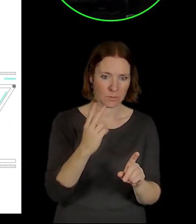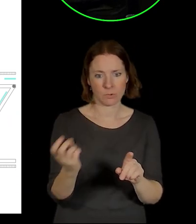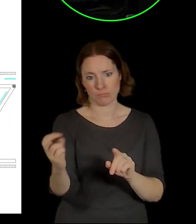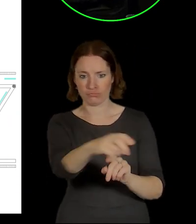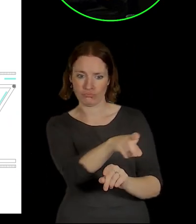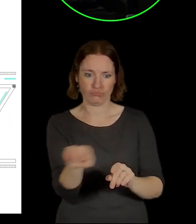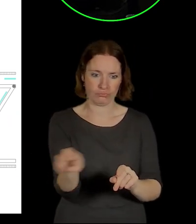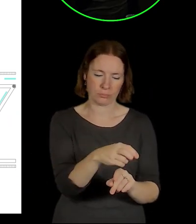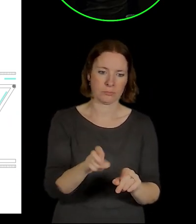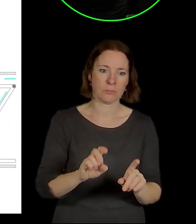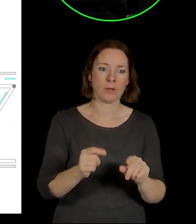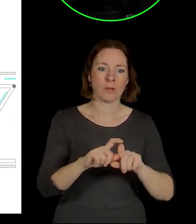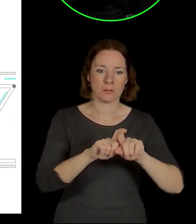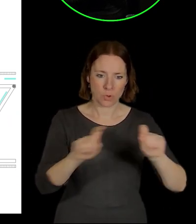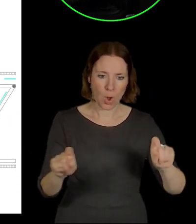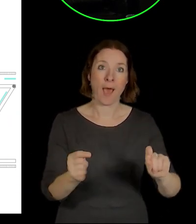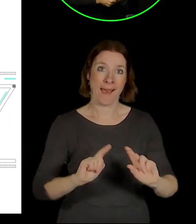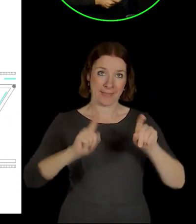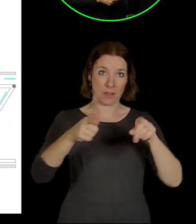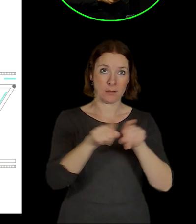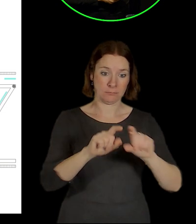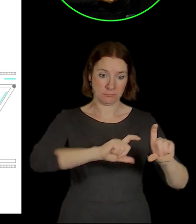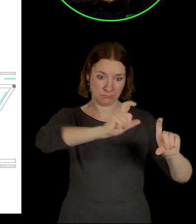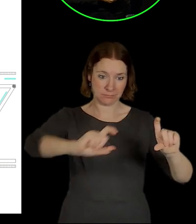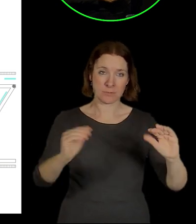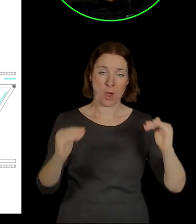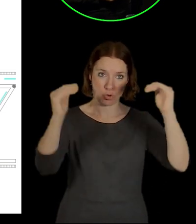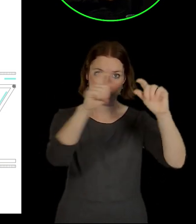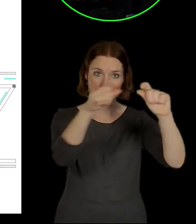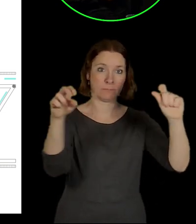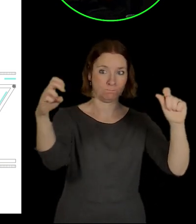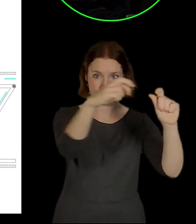ta šeda ze zhora, aby bylo možný vlastně čistit a obsluhovat